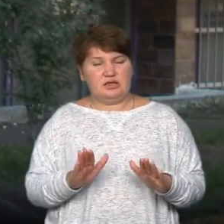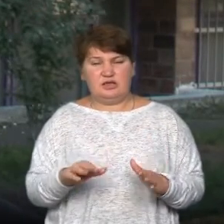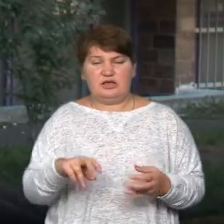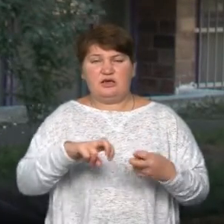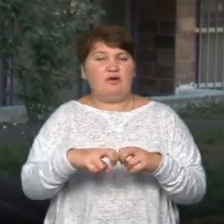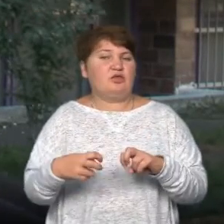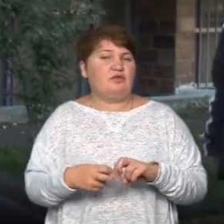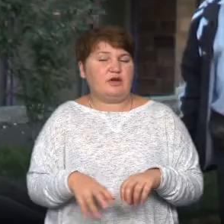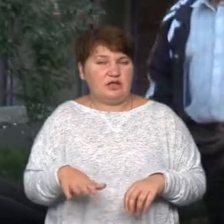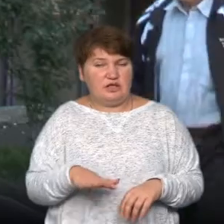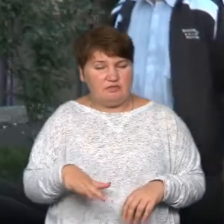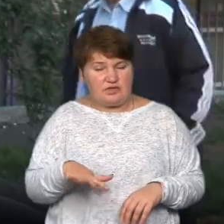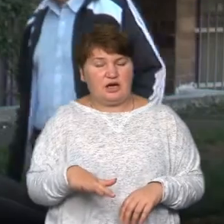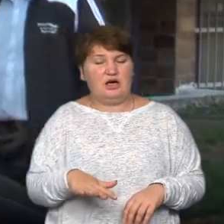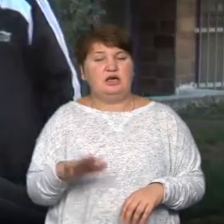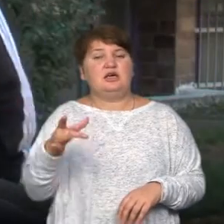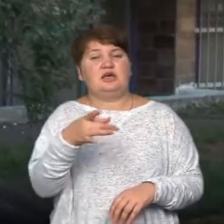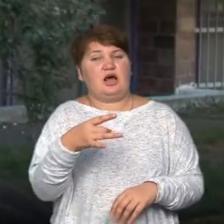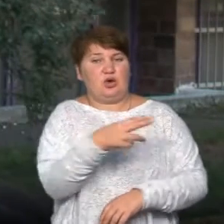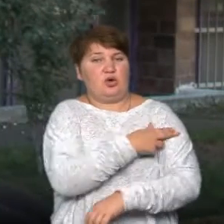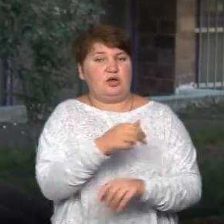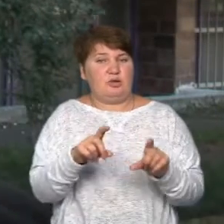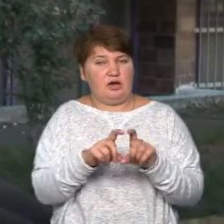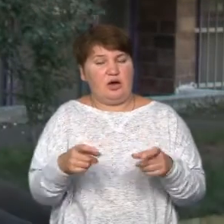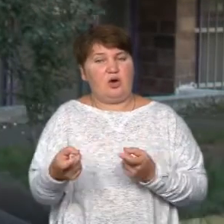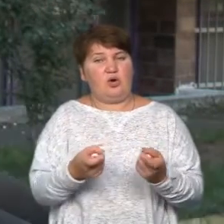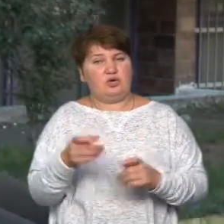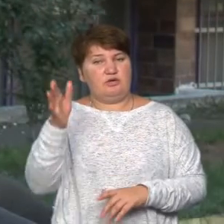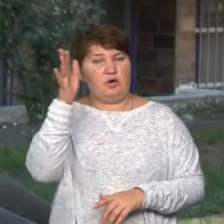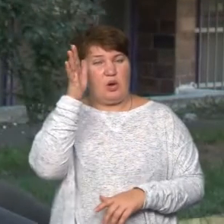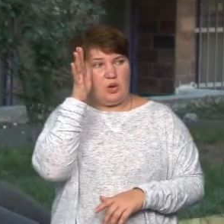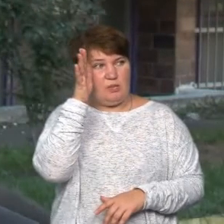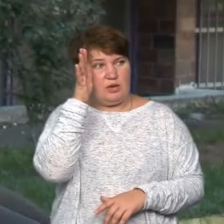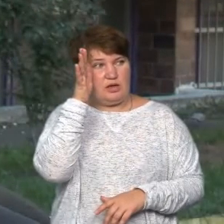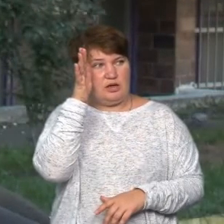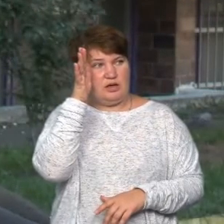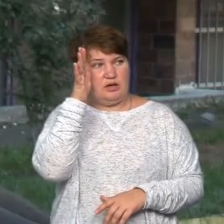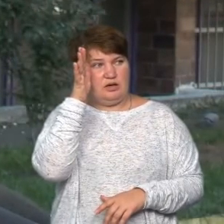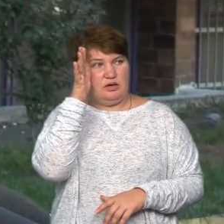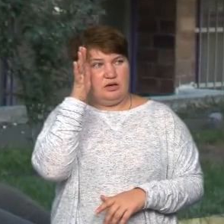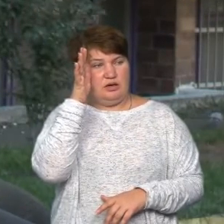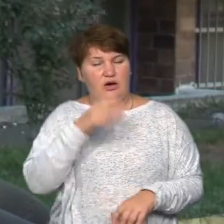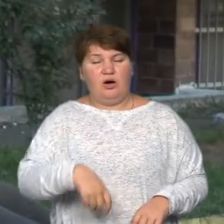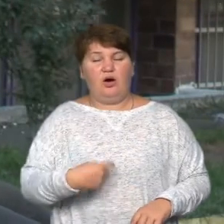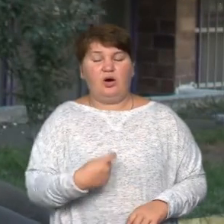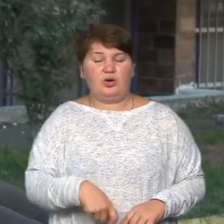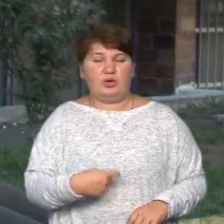і районним лікарням. Це Косівка, Ламия, Городенко,